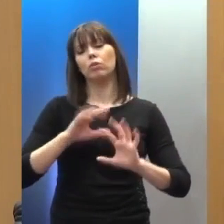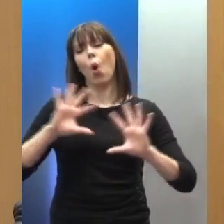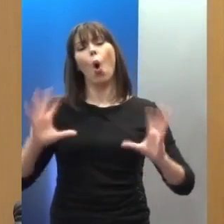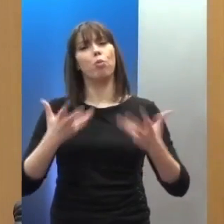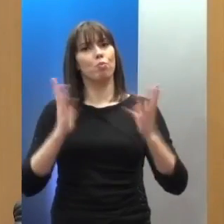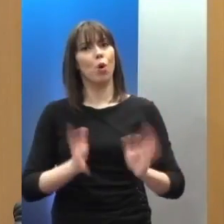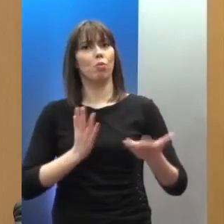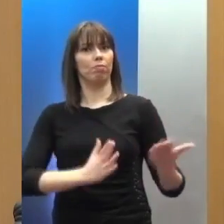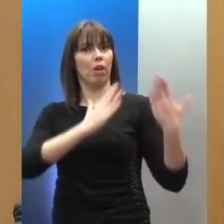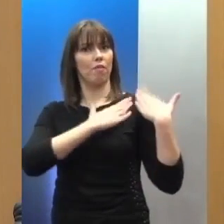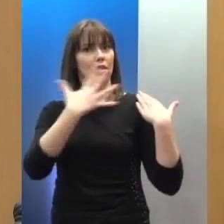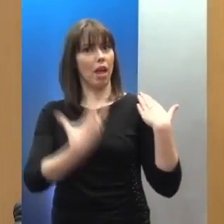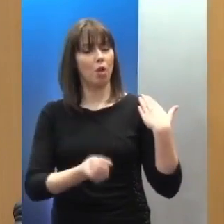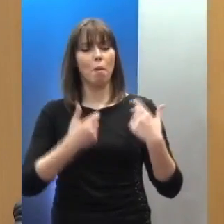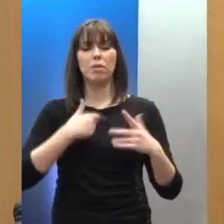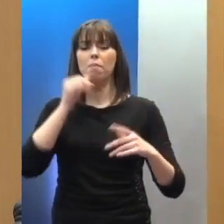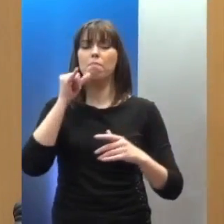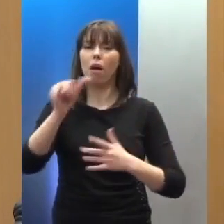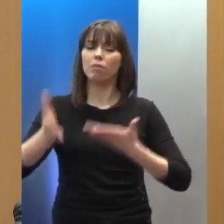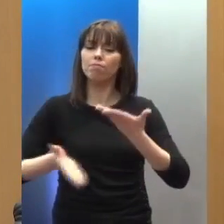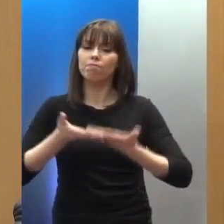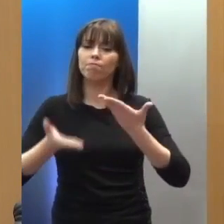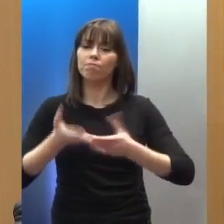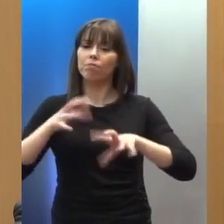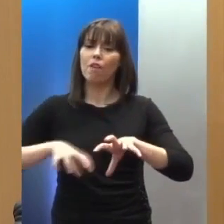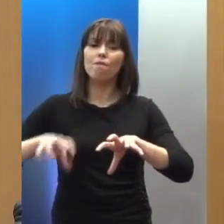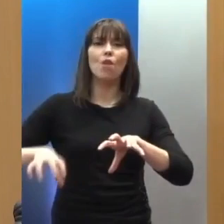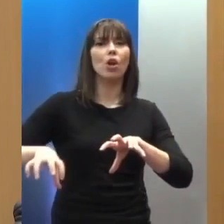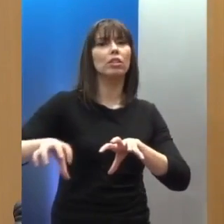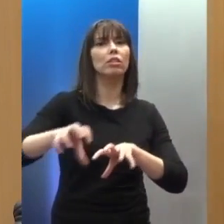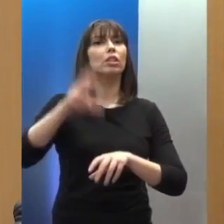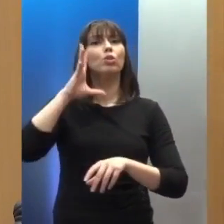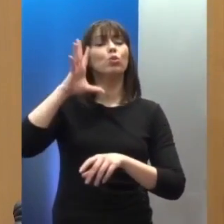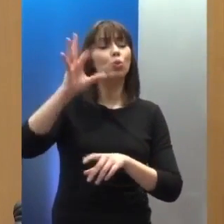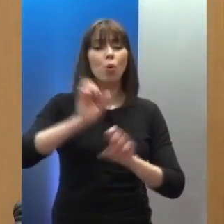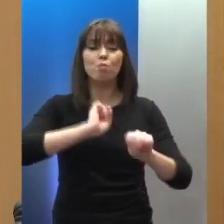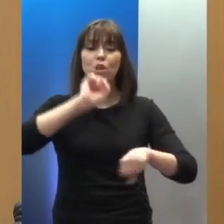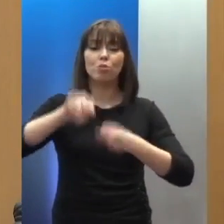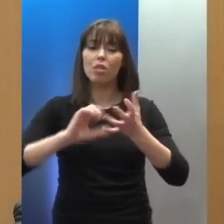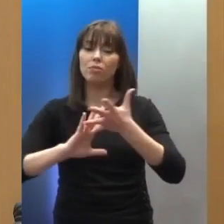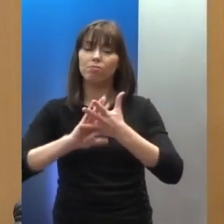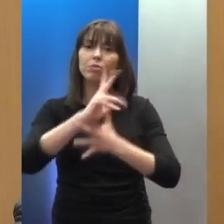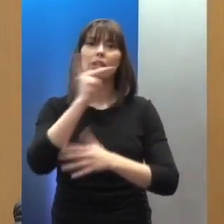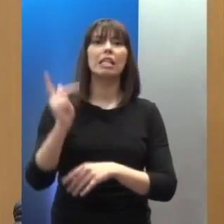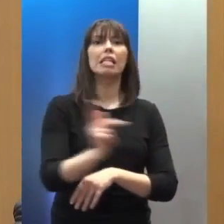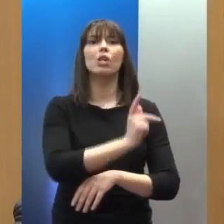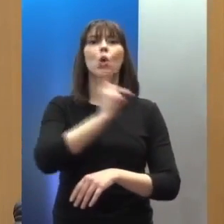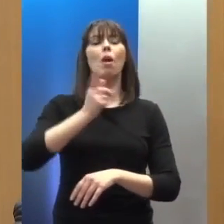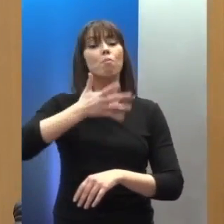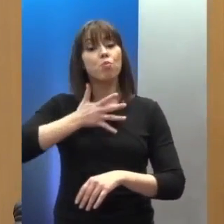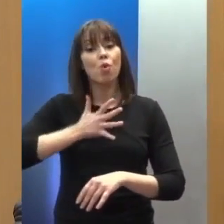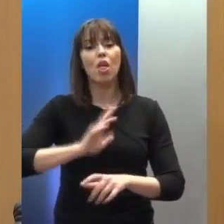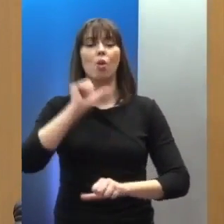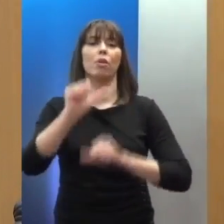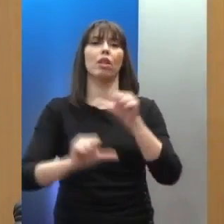αρρωγοί των προσπαθειών που καταβάλουν όλοι οι φορείς για να γίνουμε η κοινωνία που επιθυμούμε, η κοινωνία των